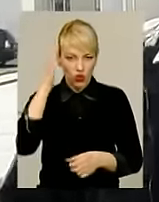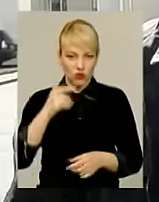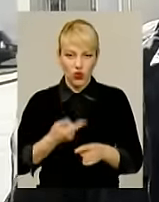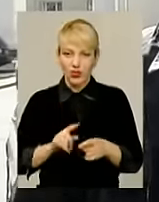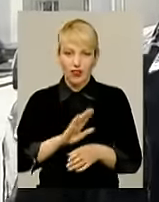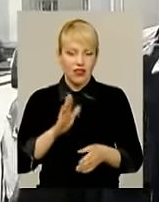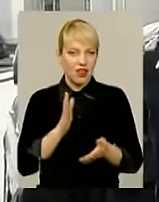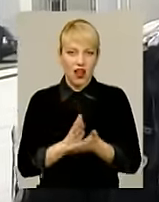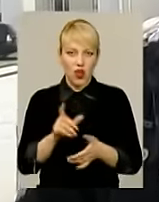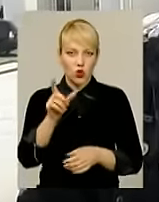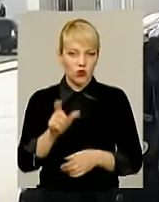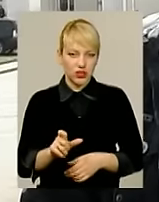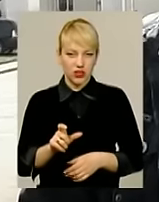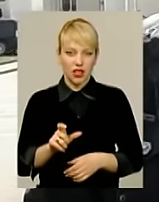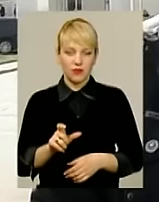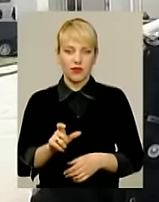не є така людина.